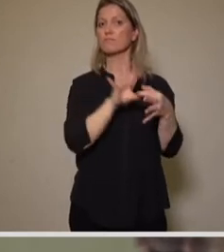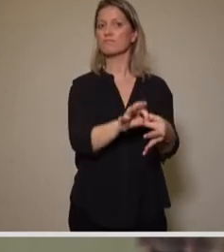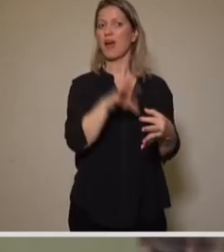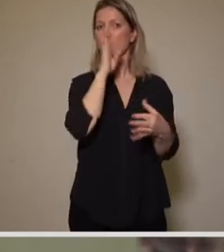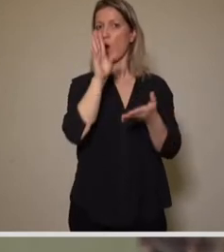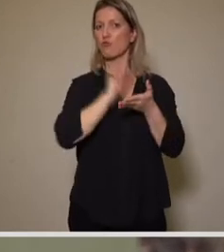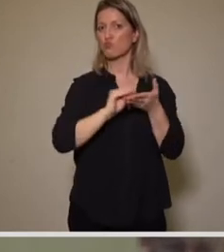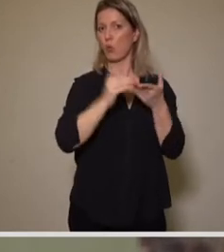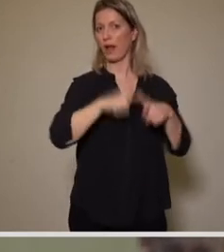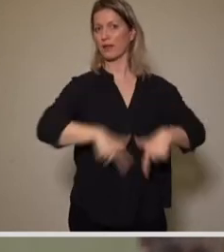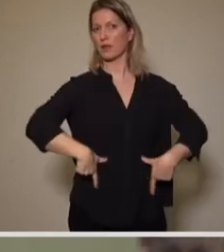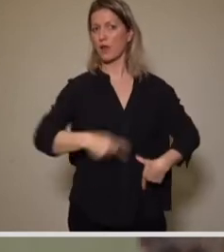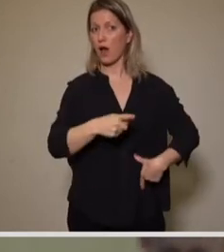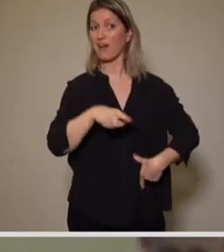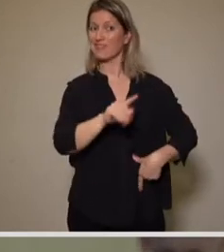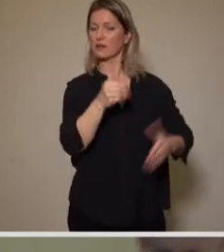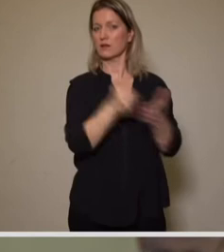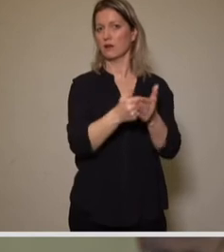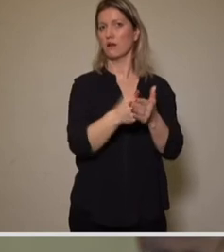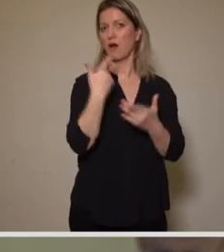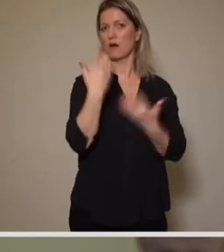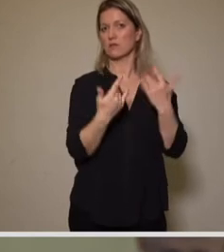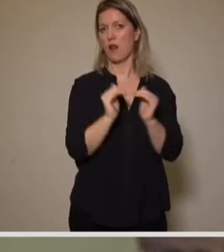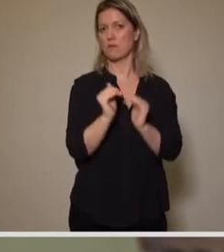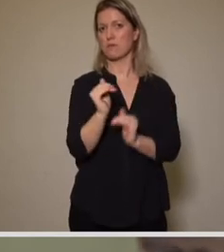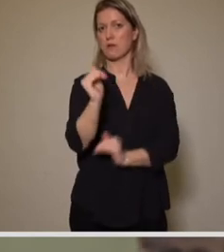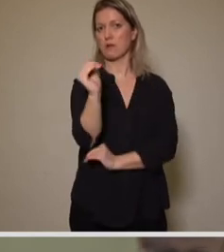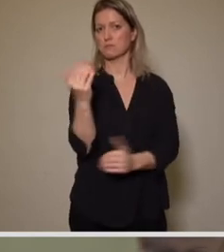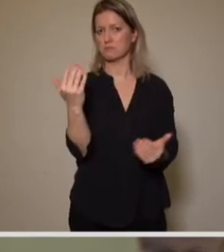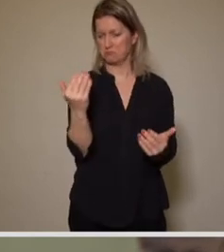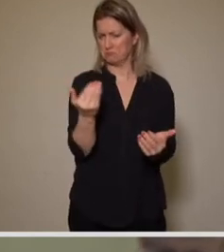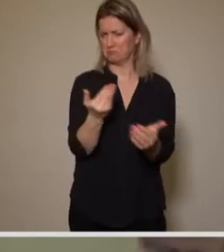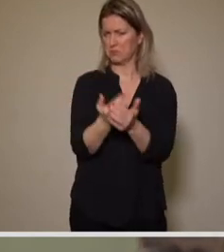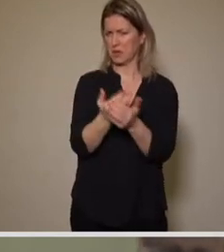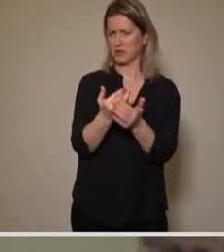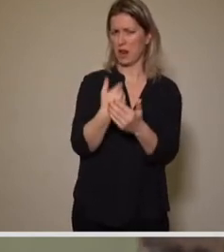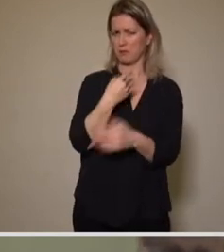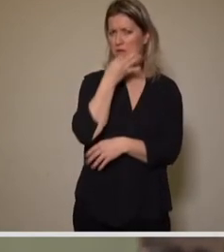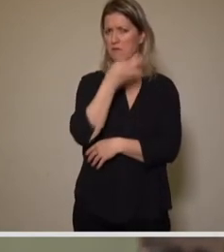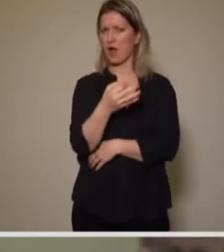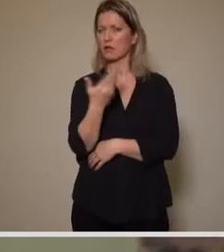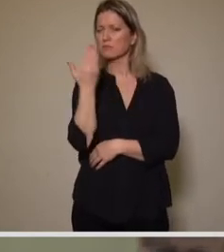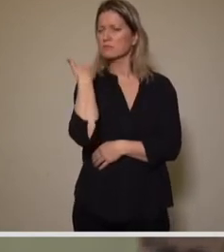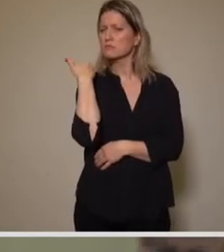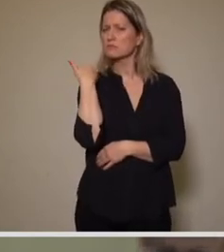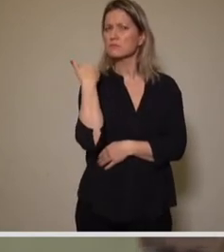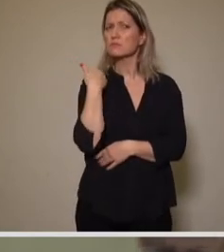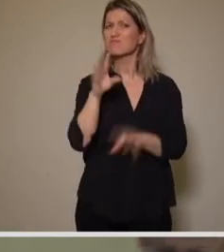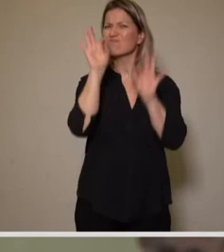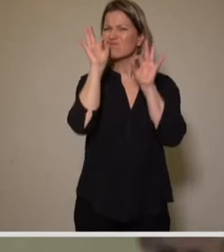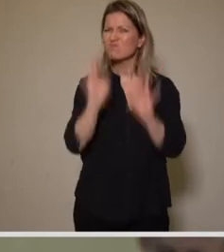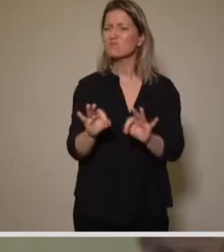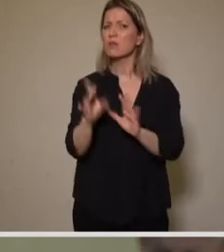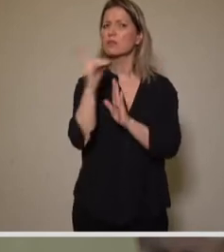und Kitas, die am Anstieg beteiligt sind. Meine Frage lautet, auf welcher Grundlage, das heißt, auf welcher faktischen